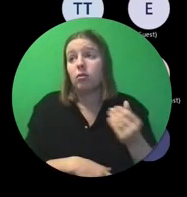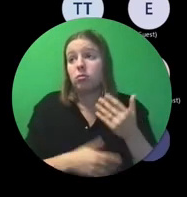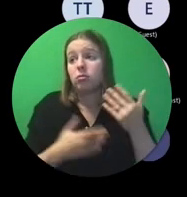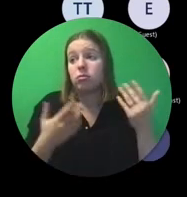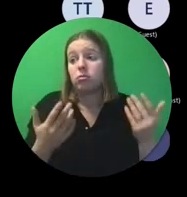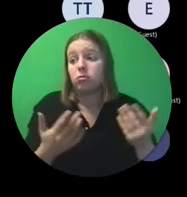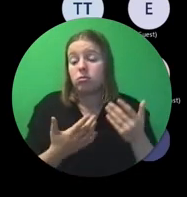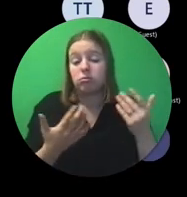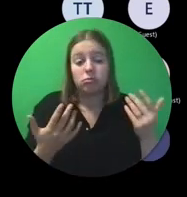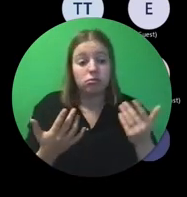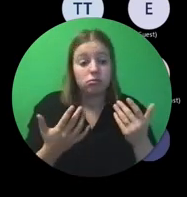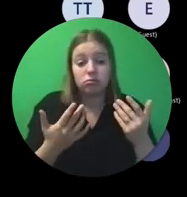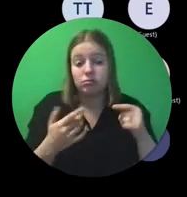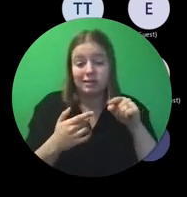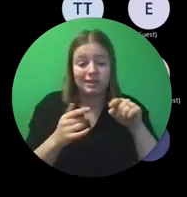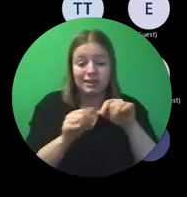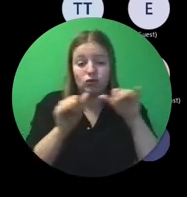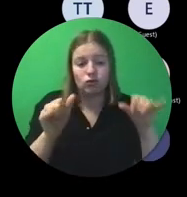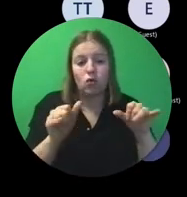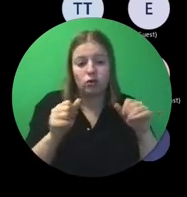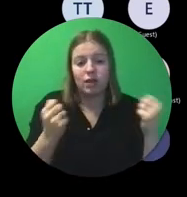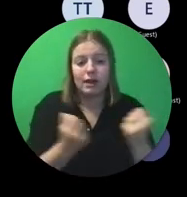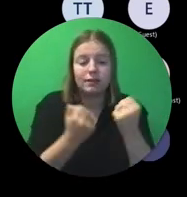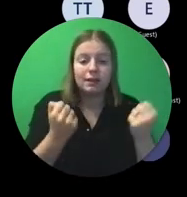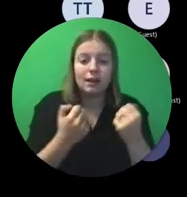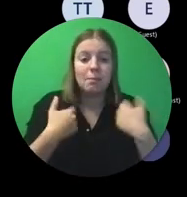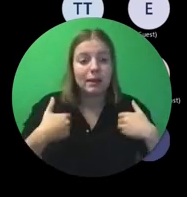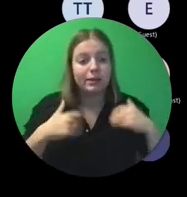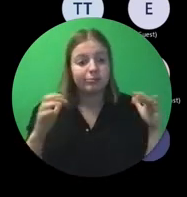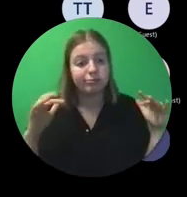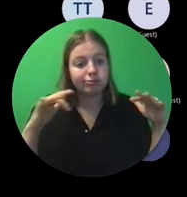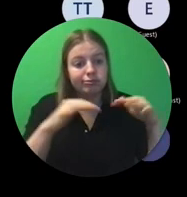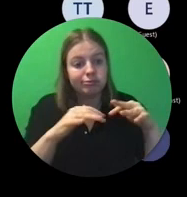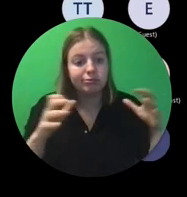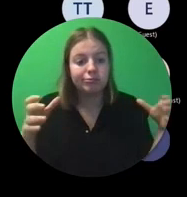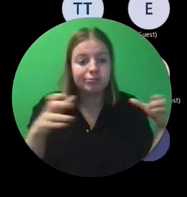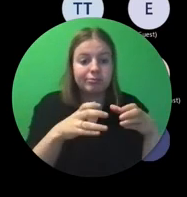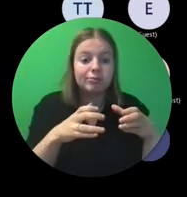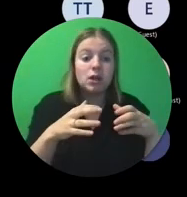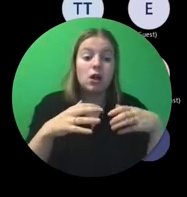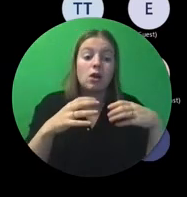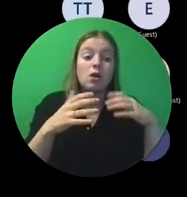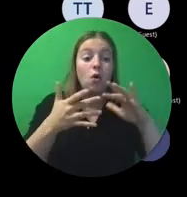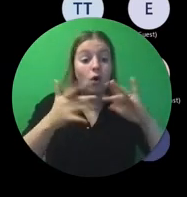Ja, al dat soort zaken waar mensen samenkomen, eventueel virtueel.